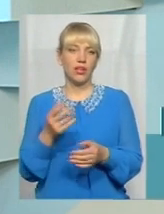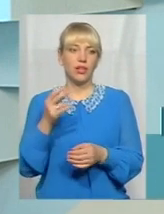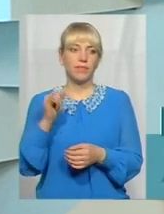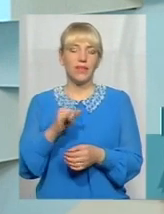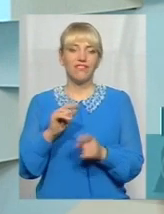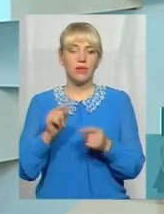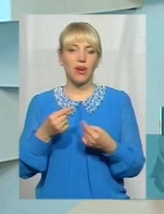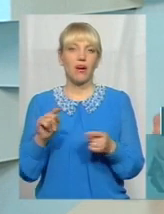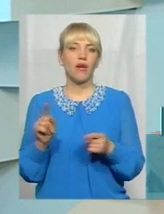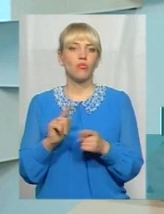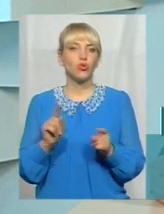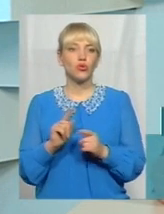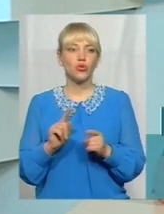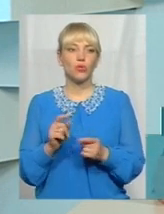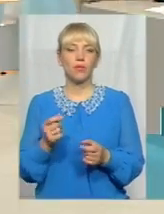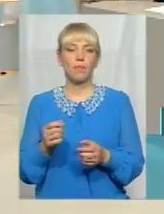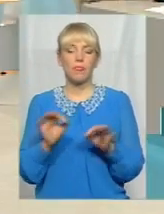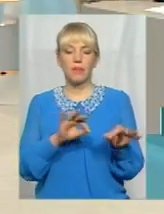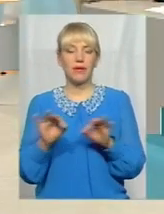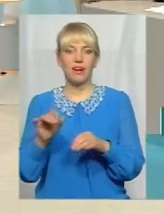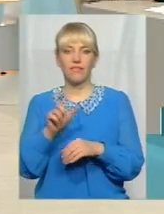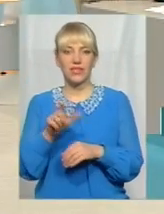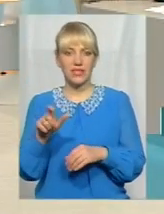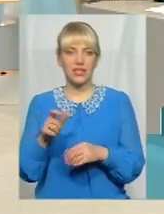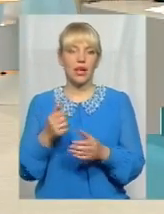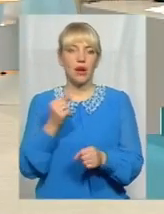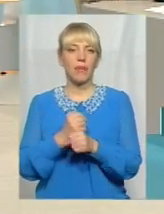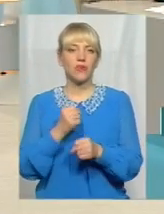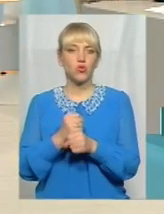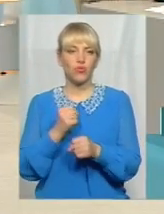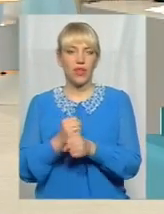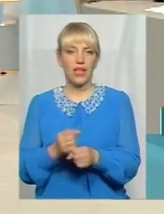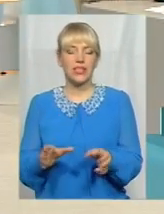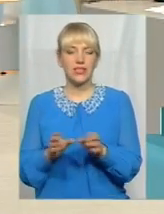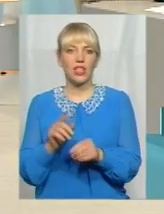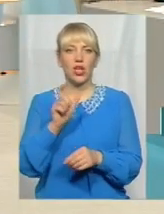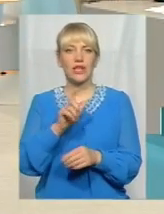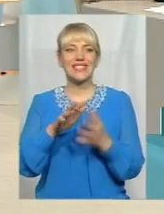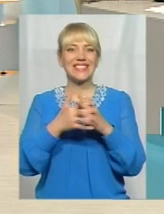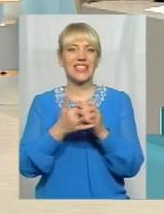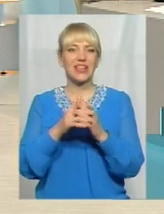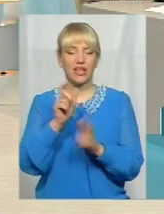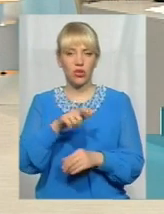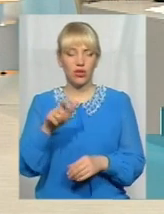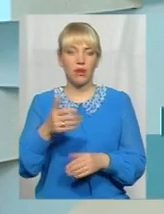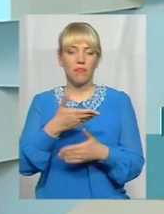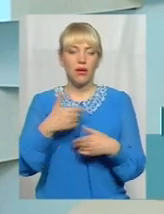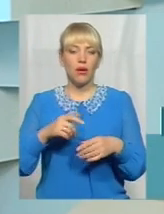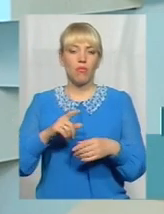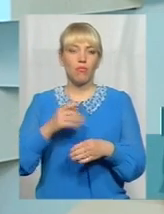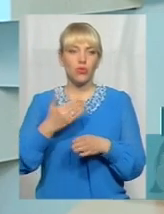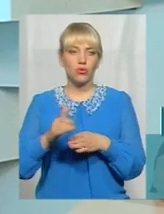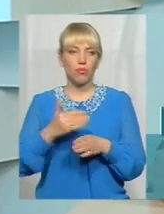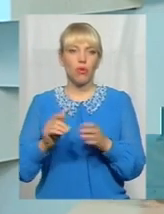вимагаємо, щоб перевізники працювали з людьми з сільської місцевості. Ми поступово підвищуємо